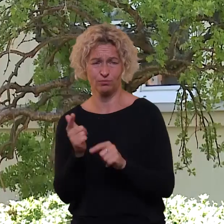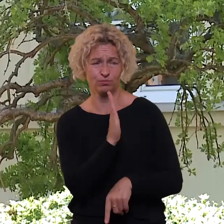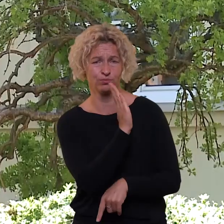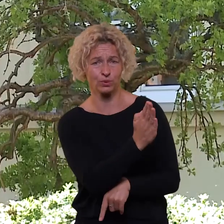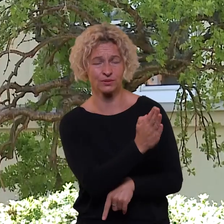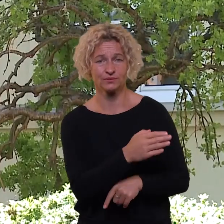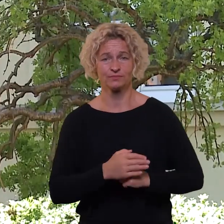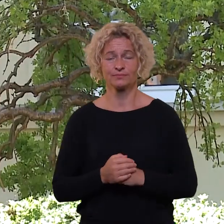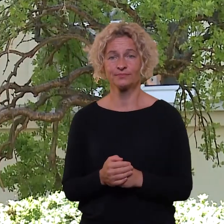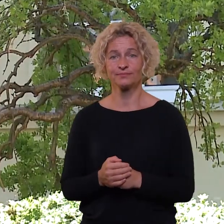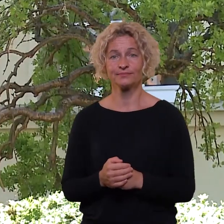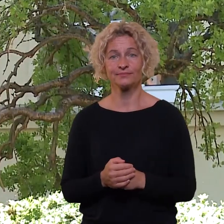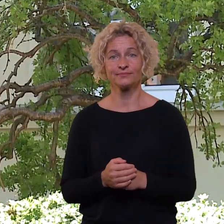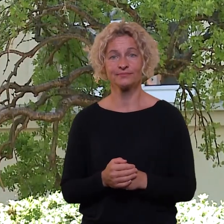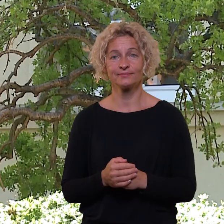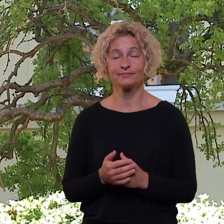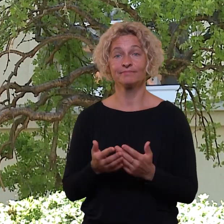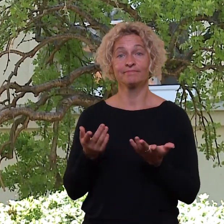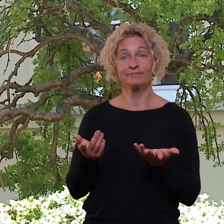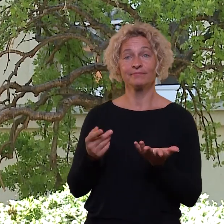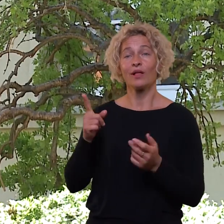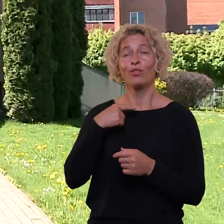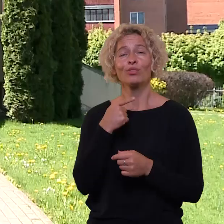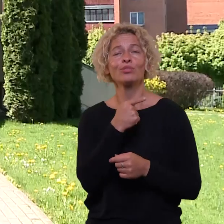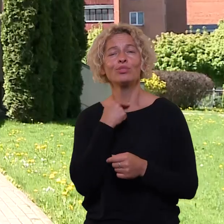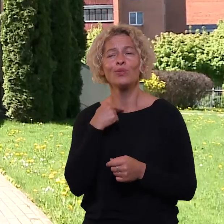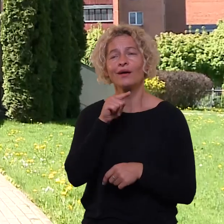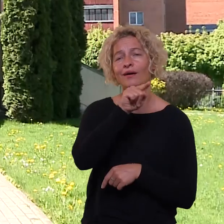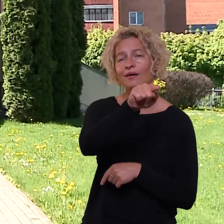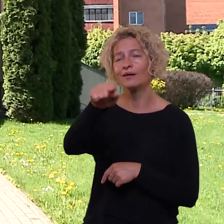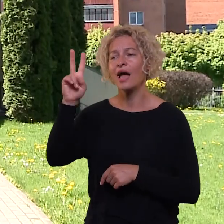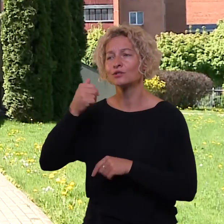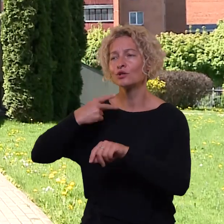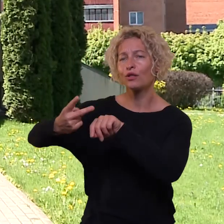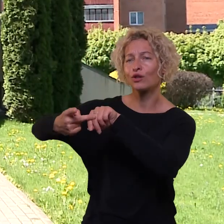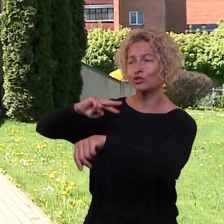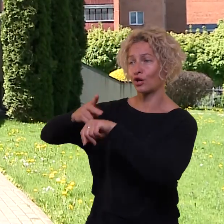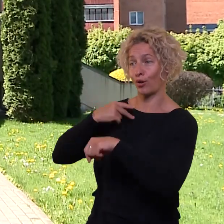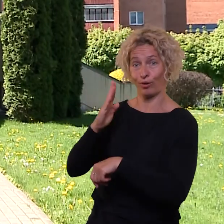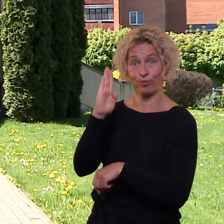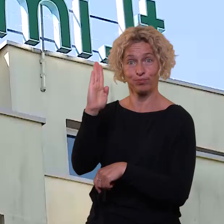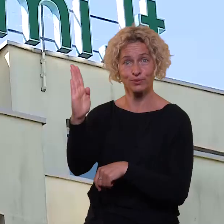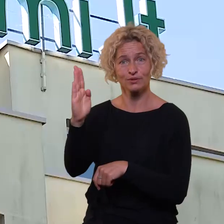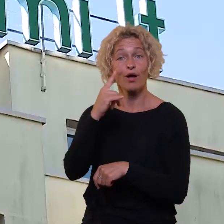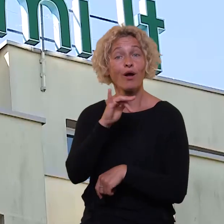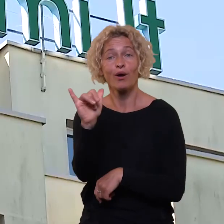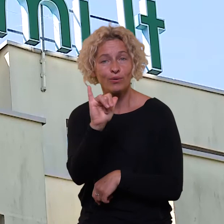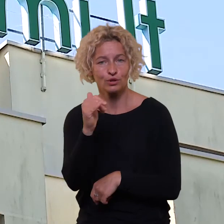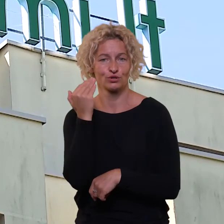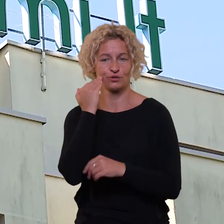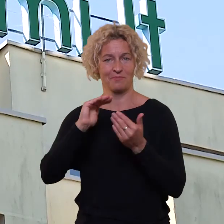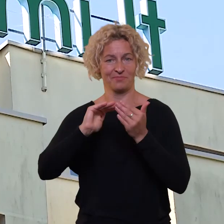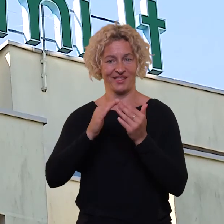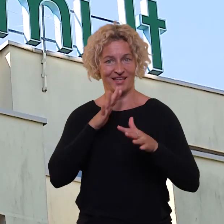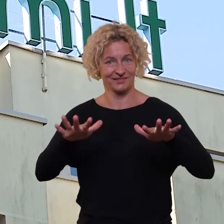inspekcija apskaičiavo savo iniciatyvą. Daugiausi gyventojų, galinčiau susigražinti gyventojų pajamų mokesčio permoką yra Šiauliu mieste,